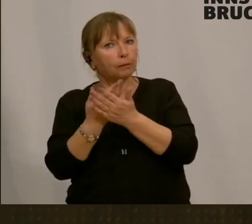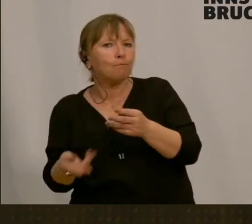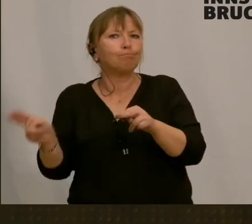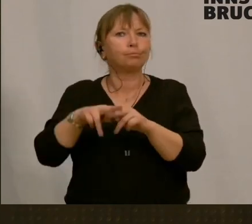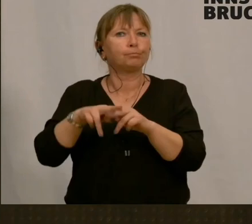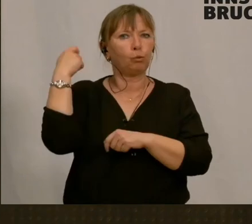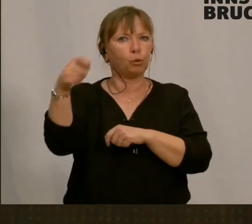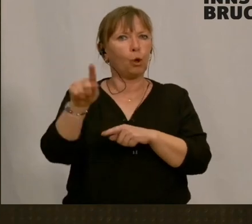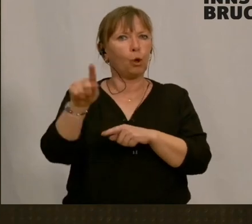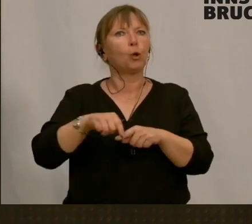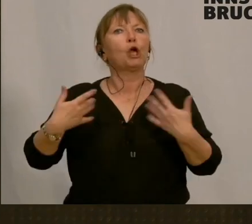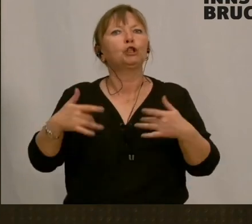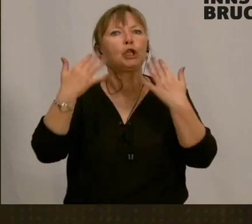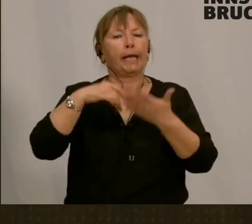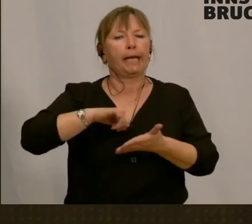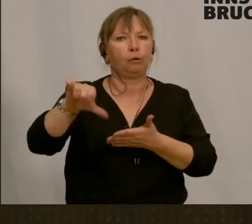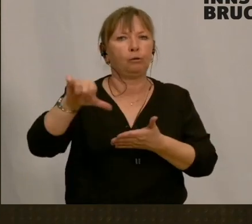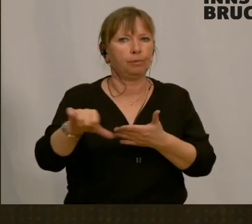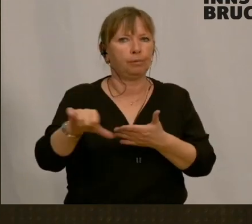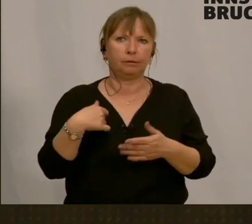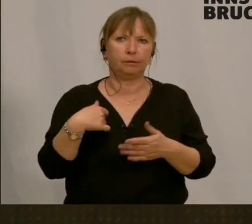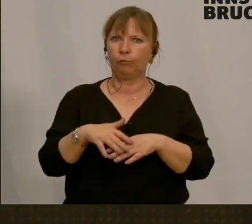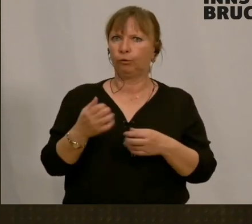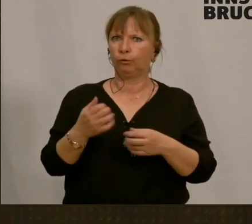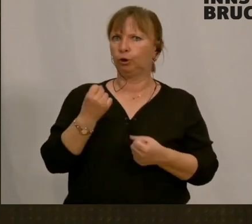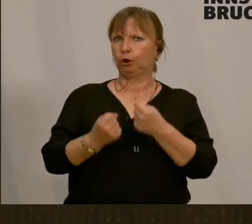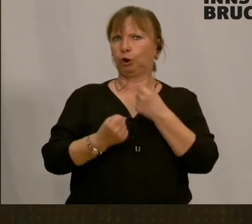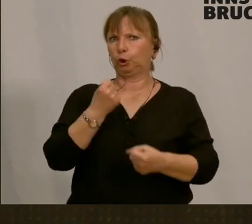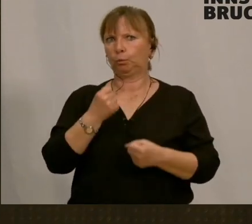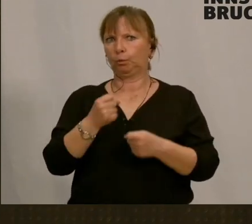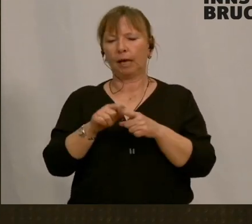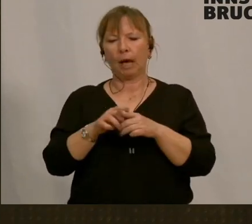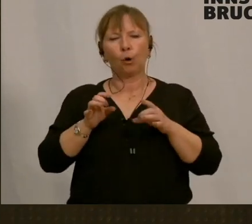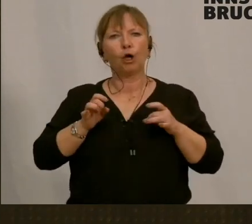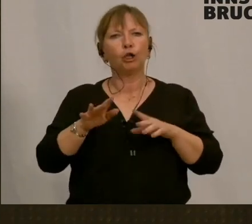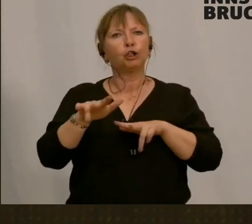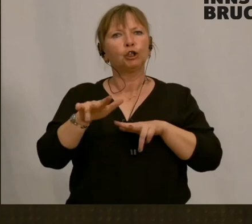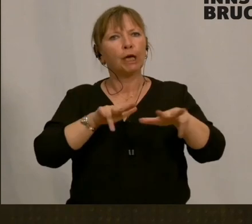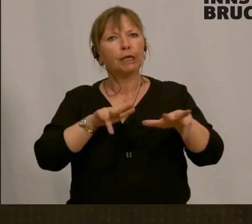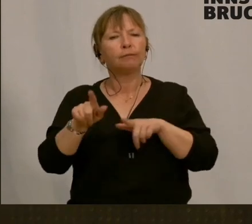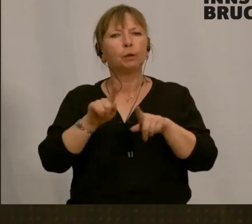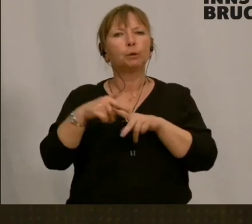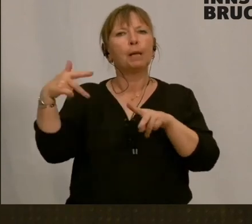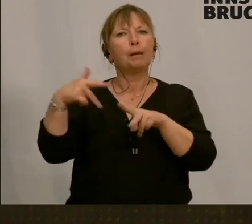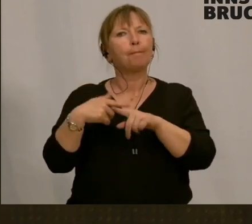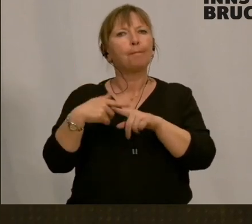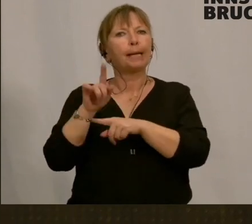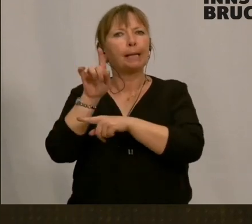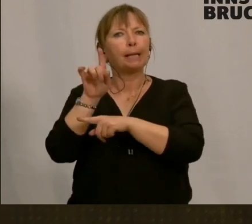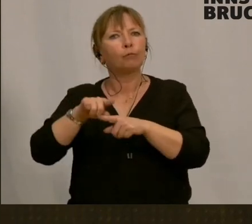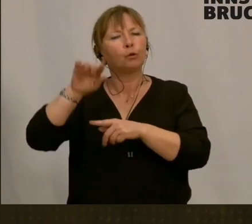Rechnungen bezahlt. Ich tue mir sehr schwer. Auch, dass die Straßenverwaltung, Behindertenbeauftragte und